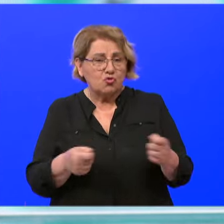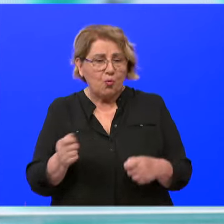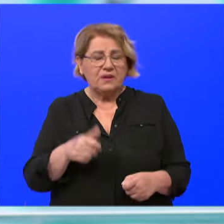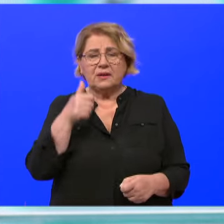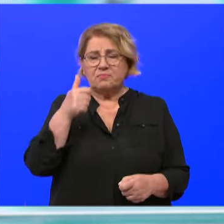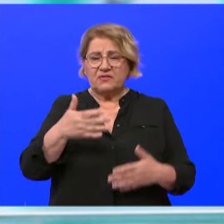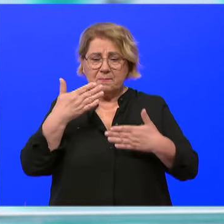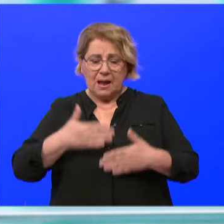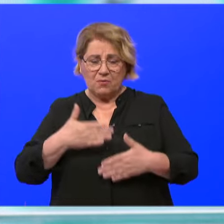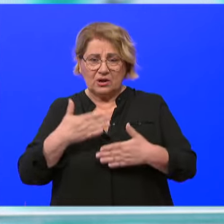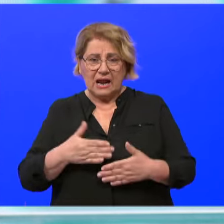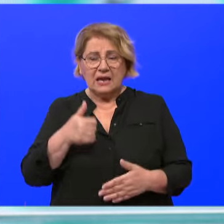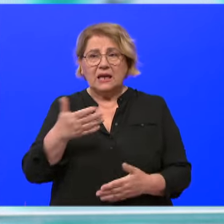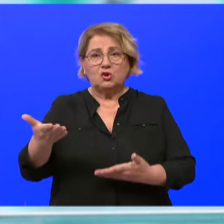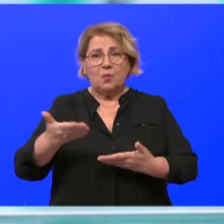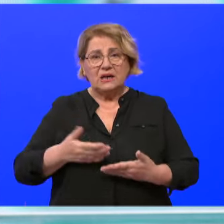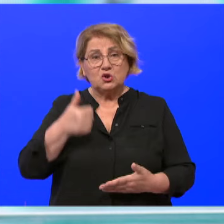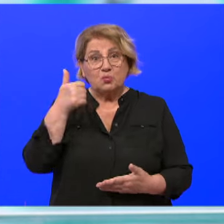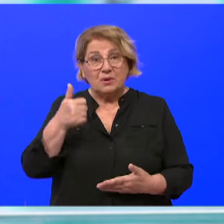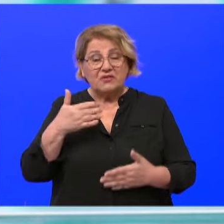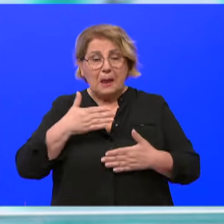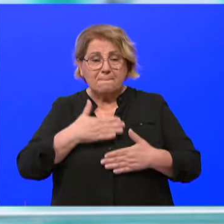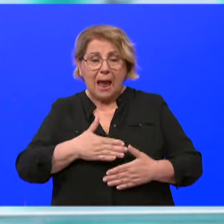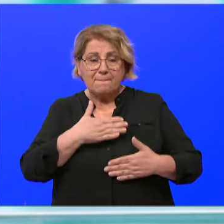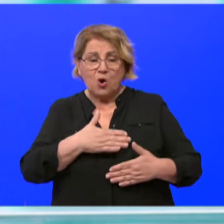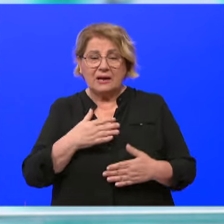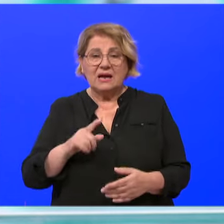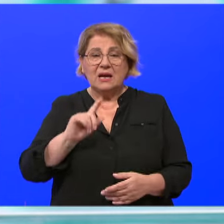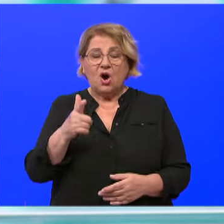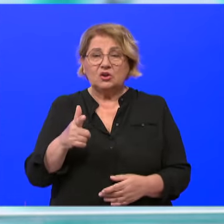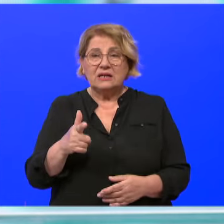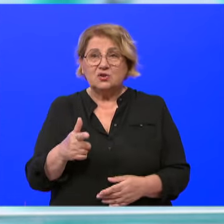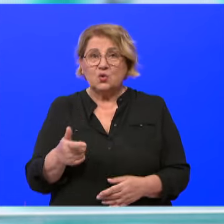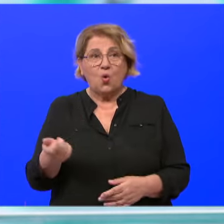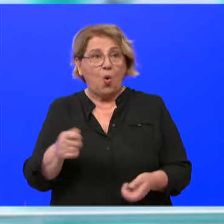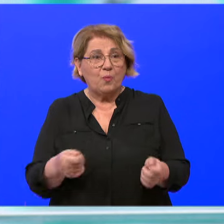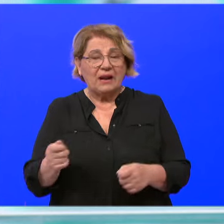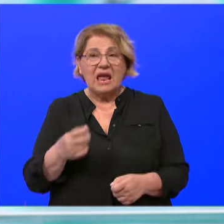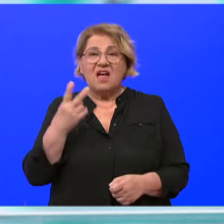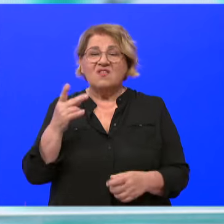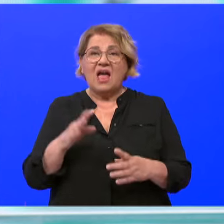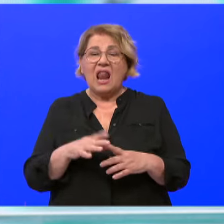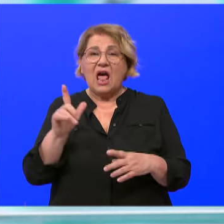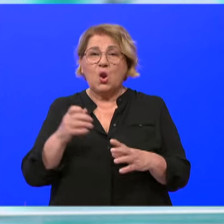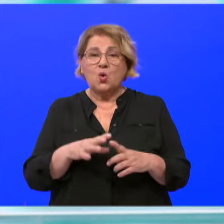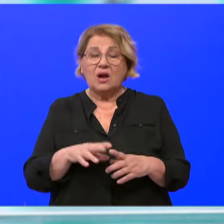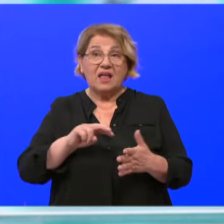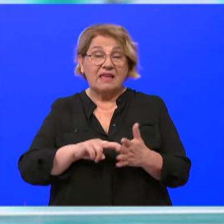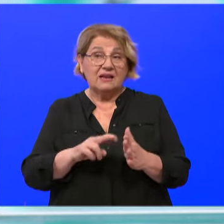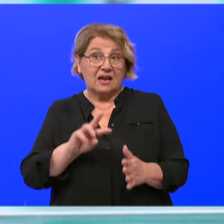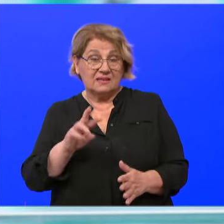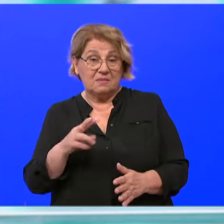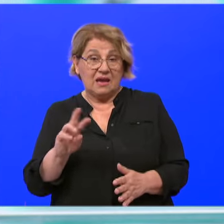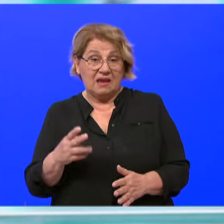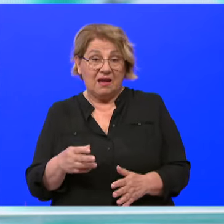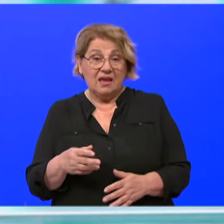mamograf. I došao je prvi mamograf, nakon toga smo kupili drugi u Veloj Luciji, kako vrijeme prolazi, tehnika se mijenja.